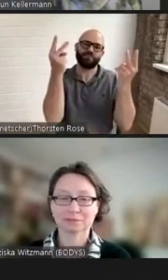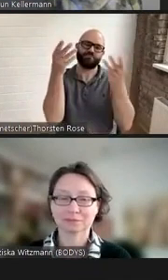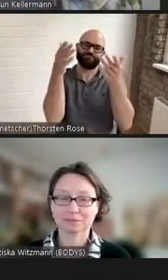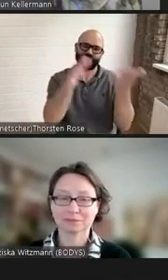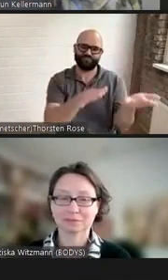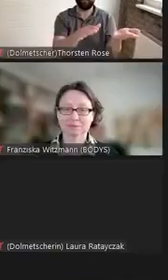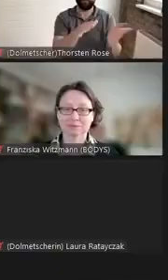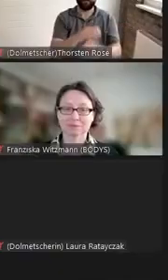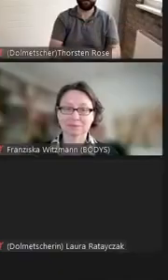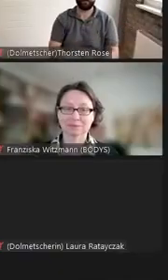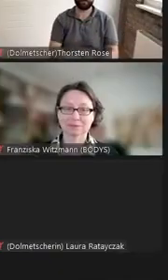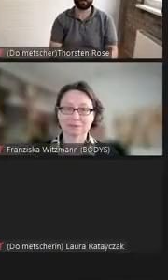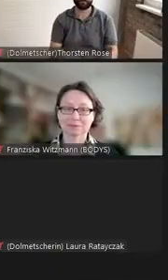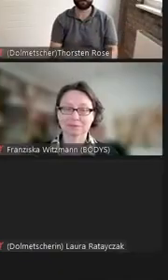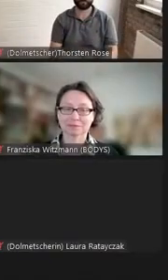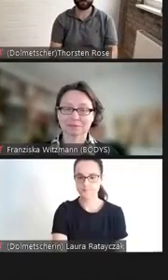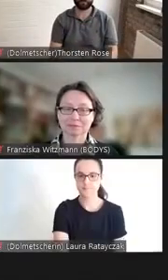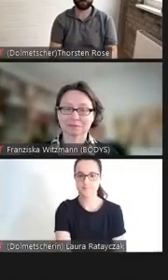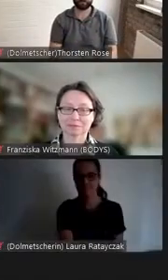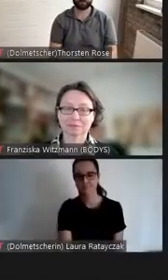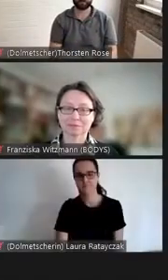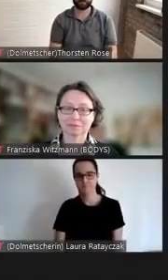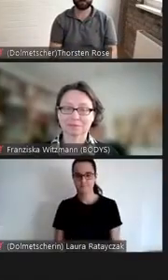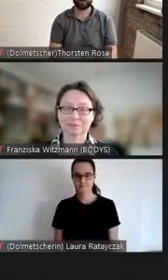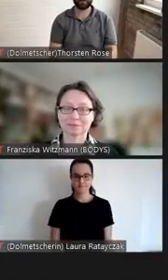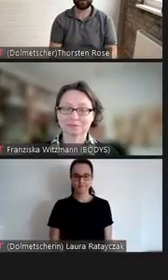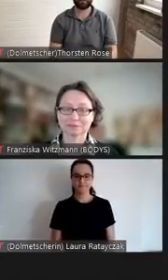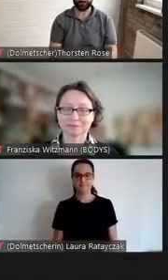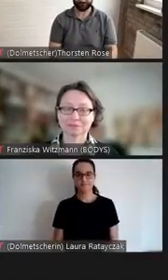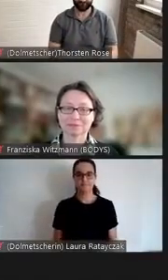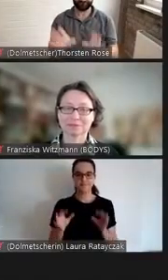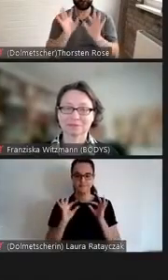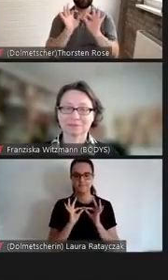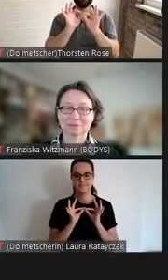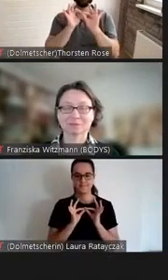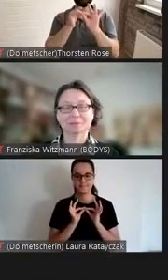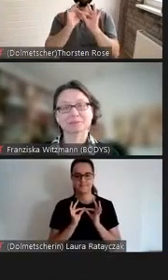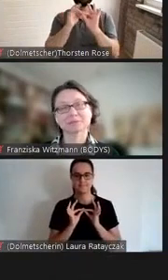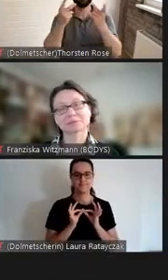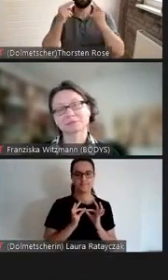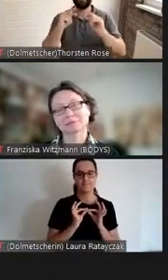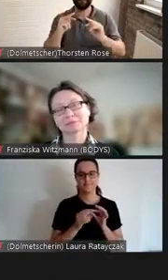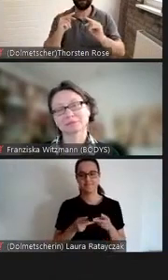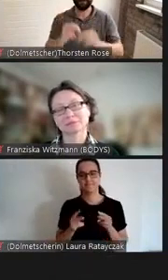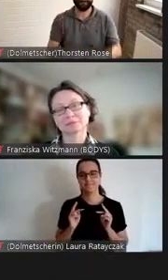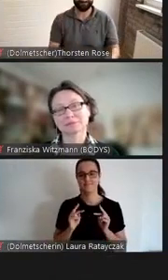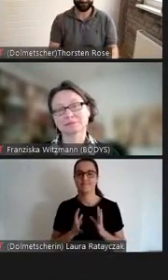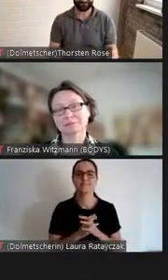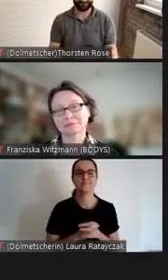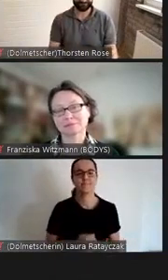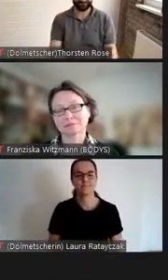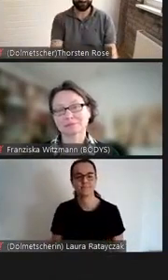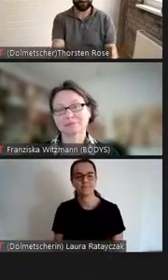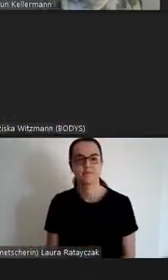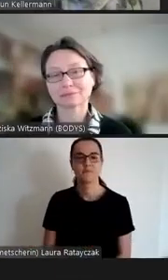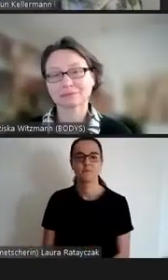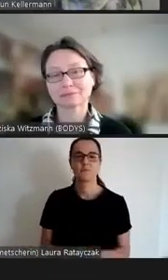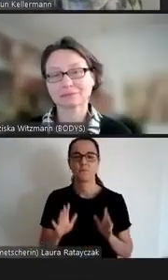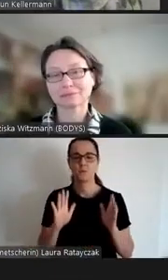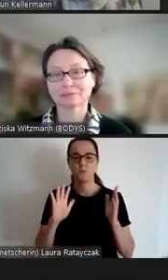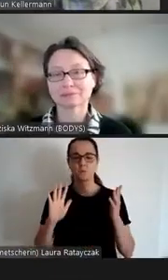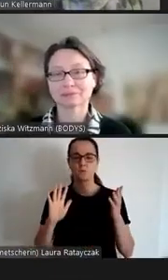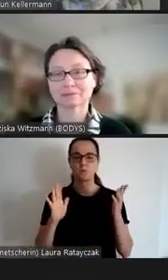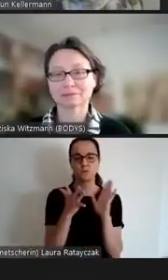sagen ich möchte einige Stichworte zur Analyse des